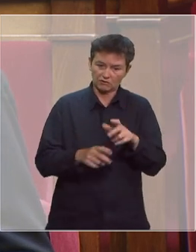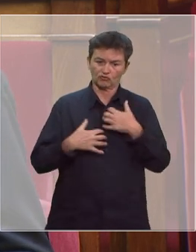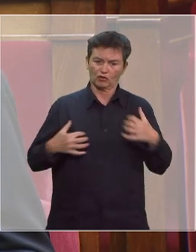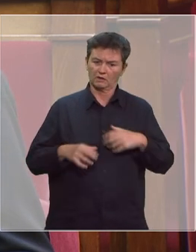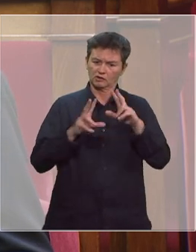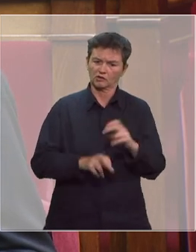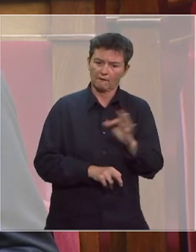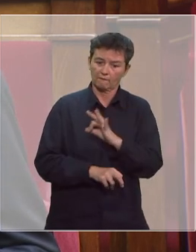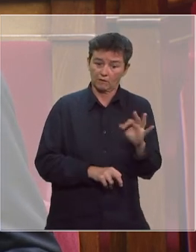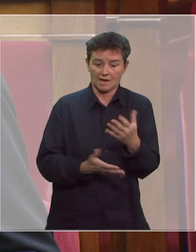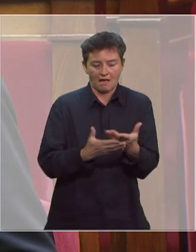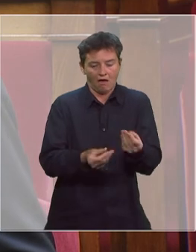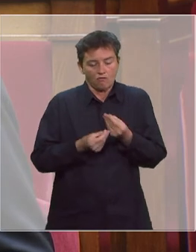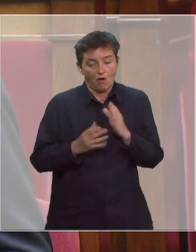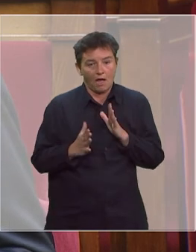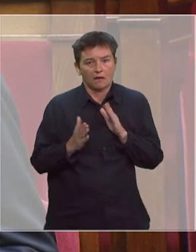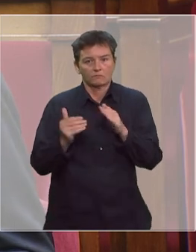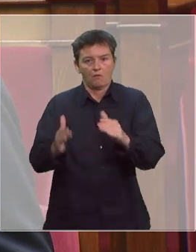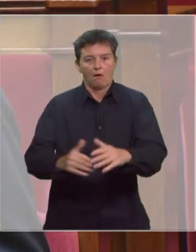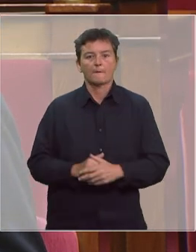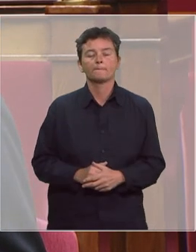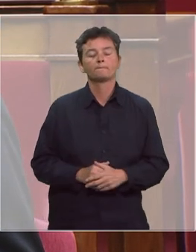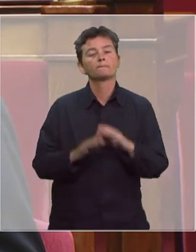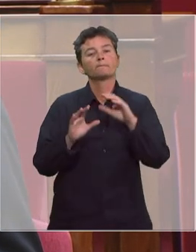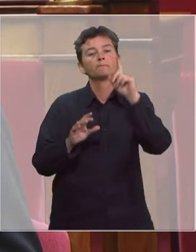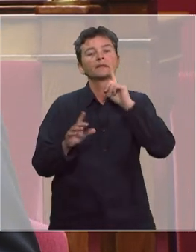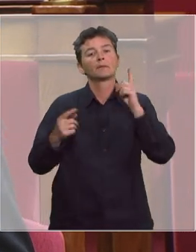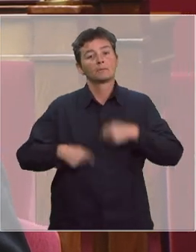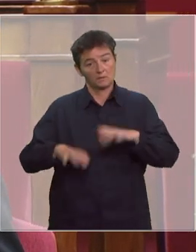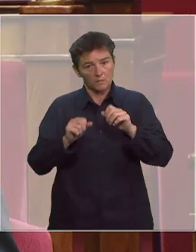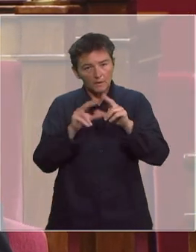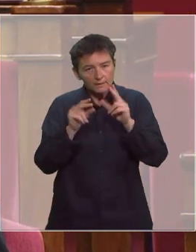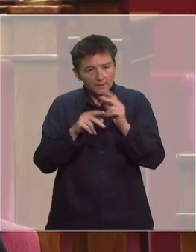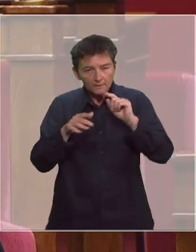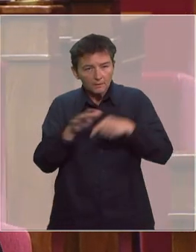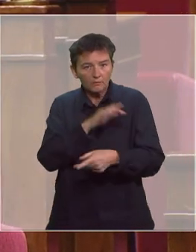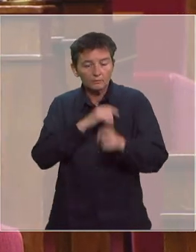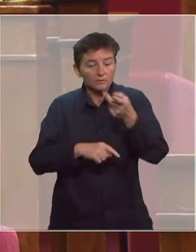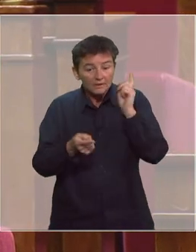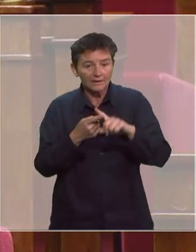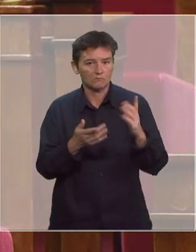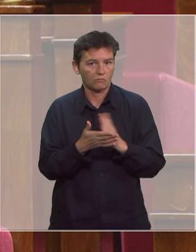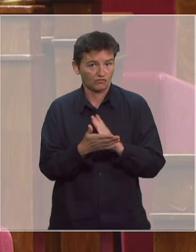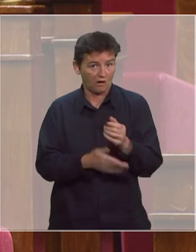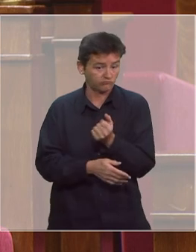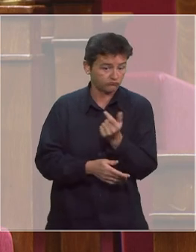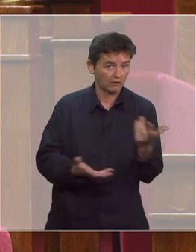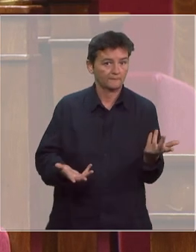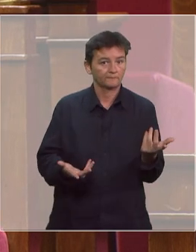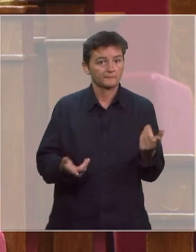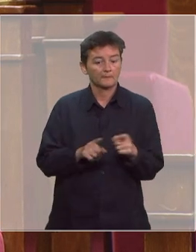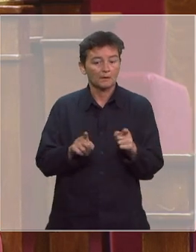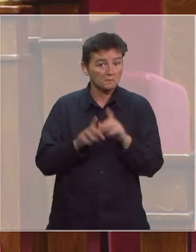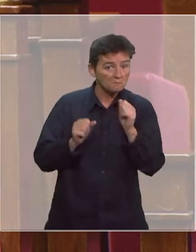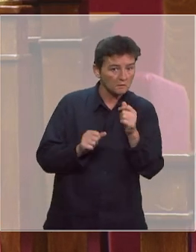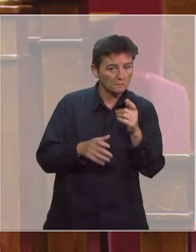source d'espoir pour nous tous. Pouvez-vous, Madame la Ministre, nous donner davantage d'informations sur ces projets ainsi que peut-être de premières grandes